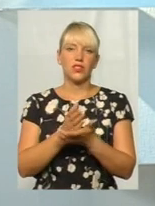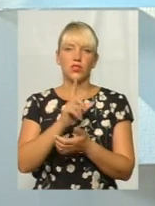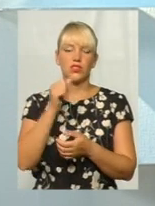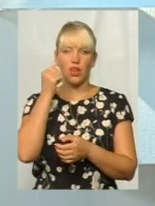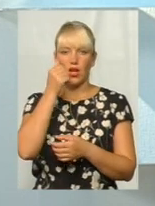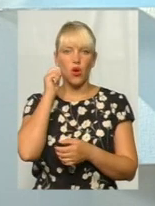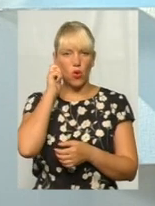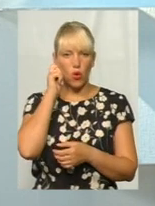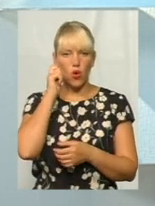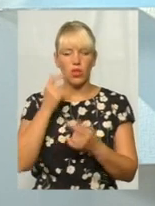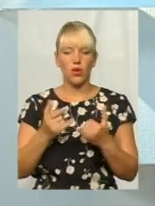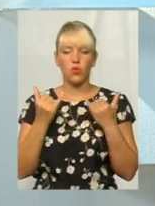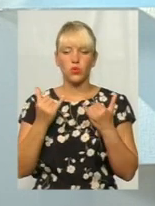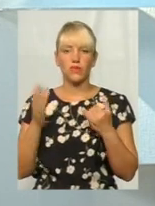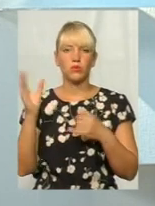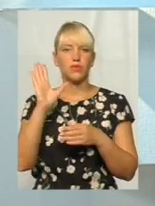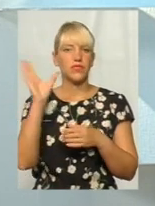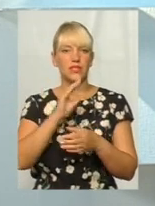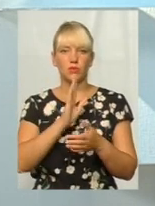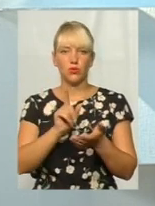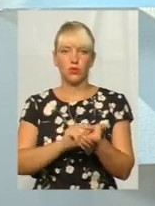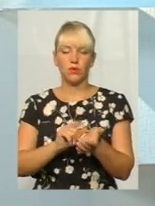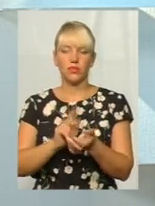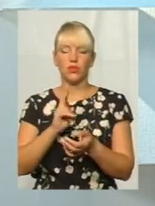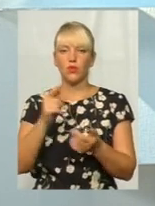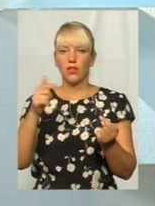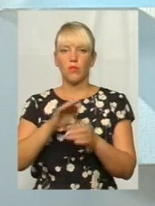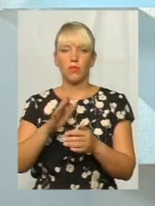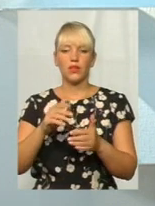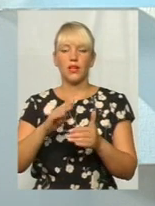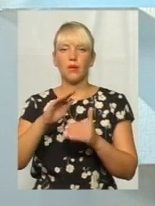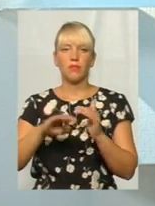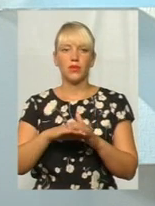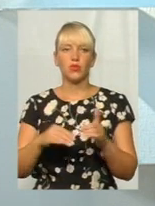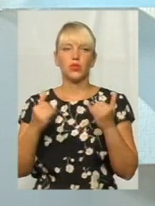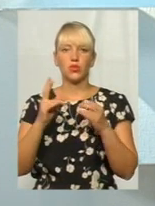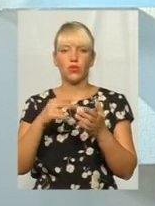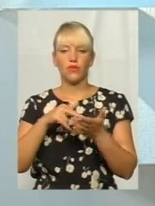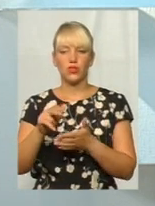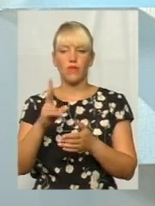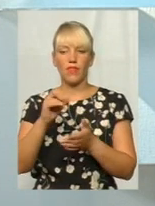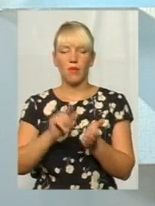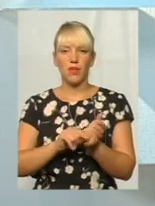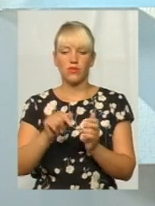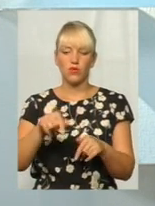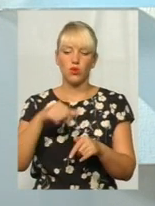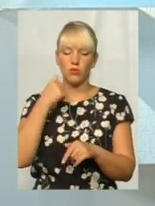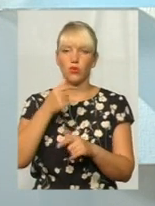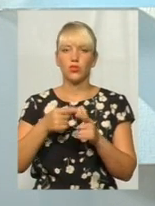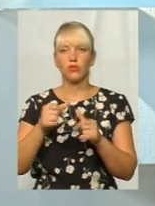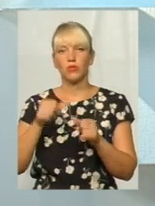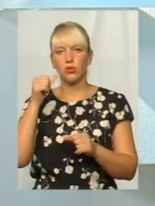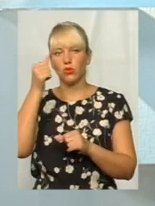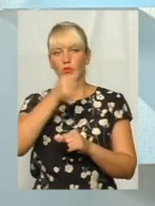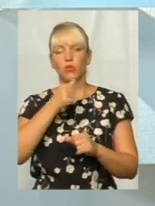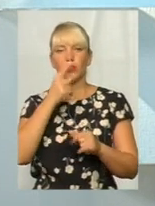всіх пенсій. Ті, хто не підпаде під осучаснення, хто вийшов на пенсію в цьому році, чи в минулому році, там невеличка різниця